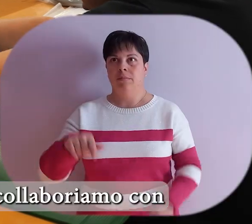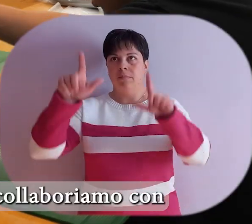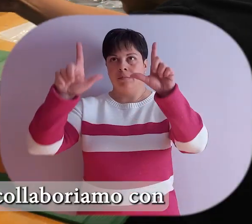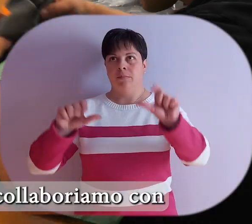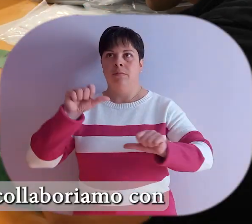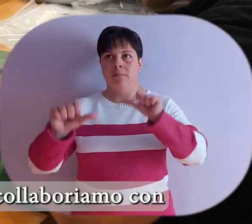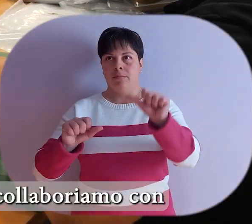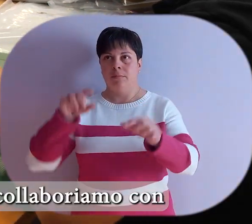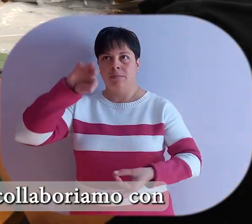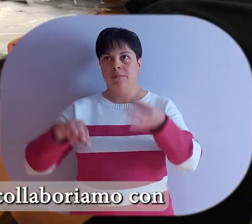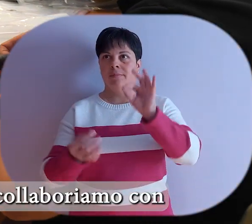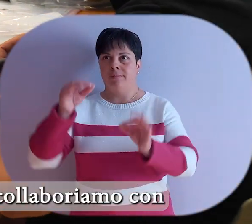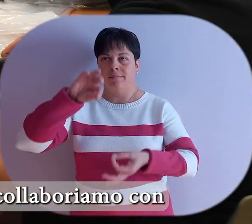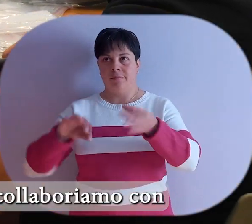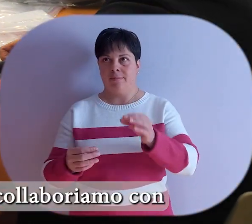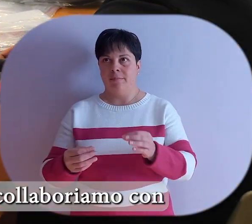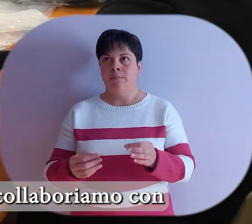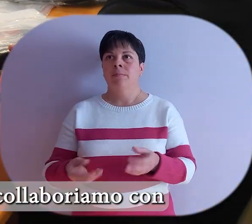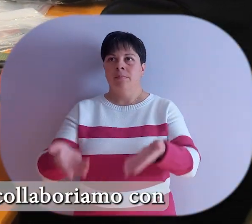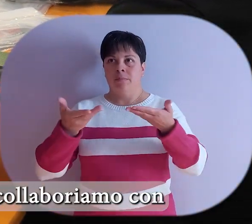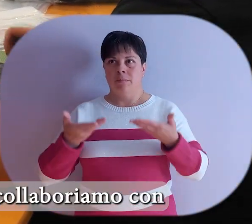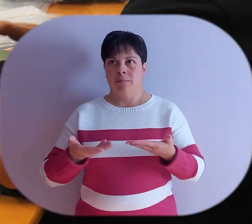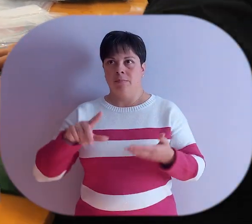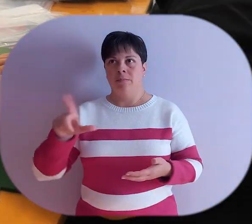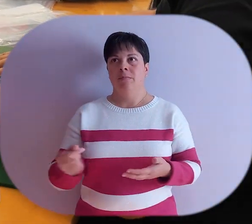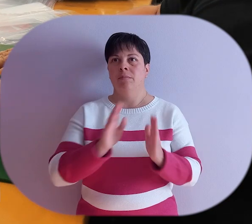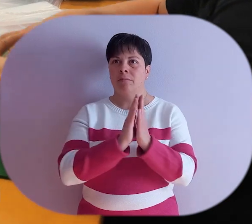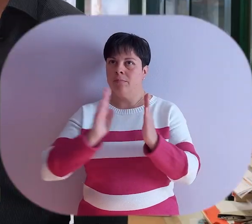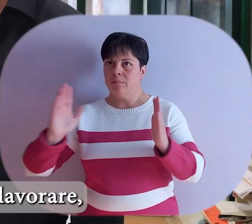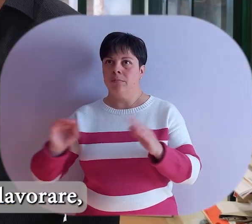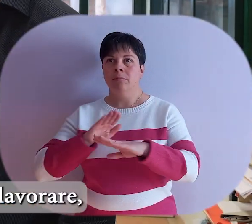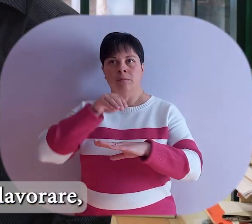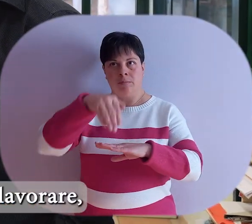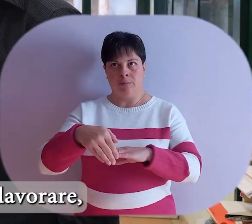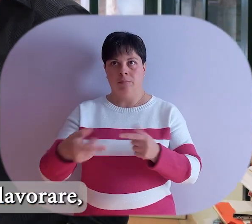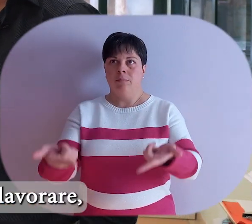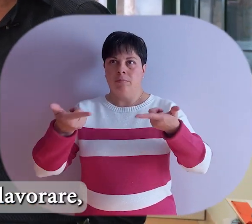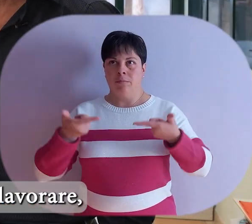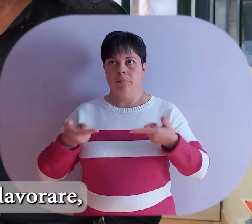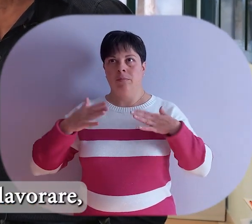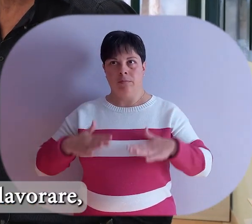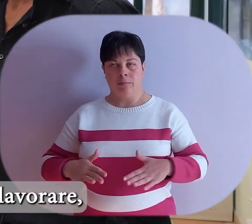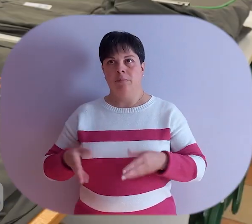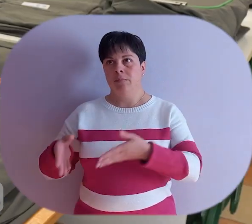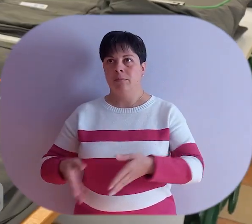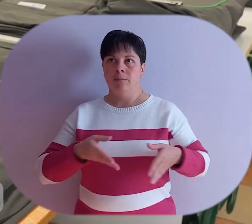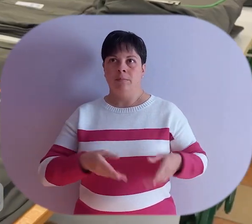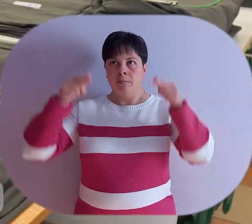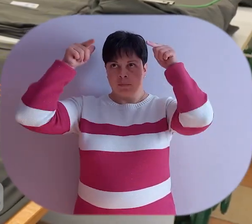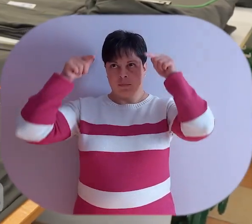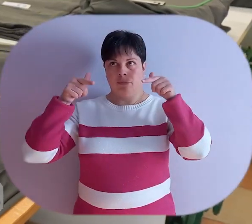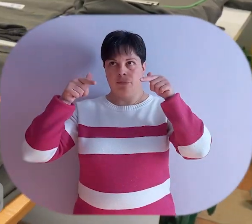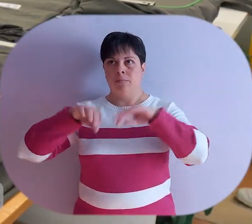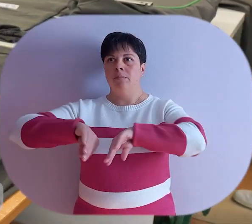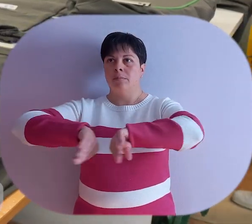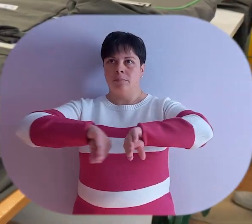Questo è il laboratorio di ricamificio, collaboriamo con delle aziende esterne che ci portano il materiale da lavorare, le maglie